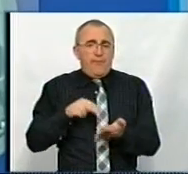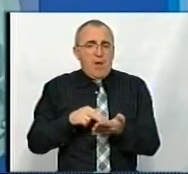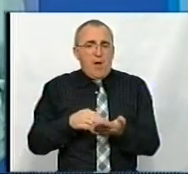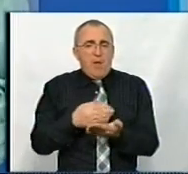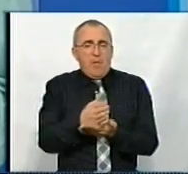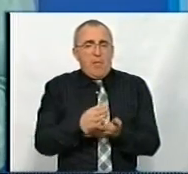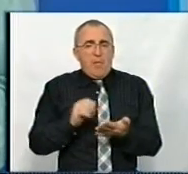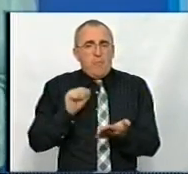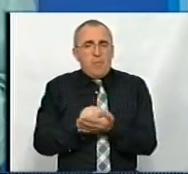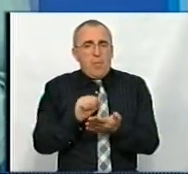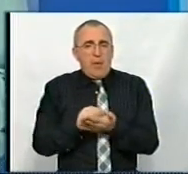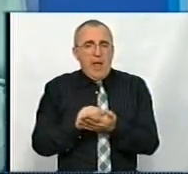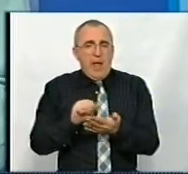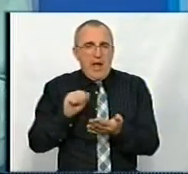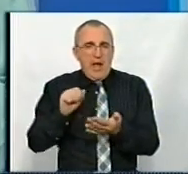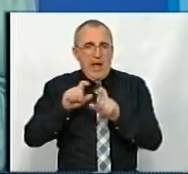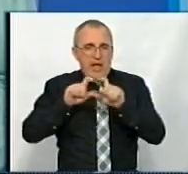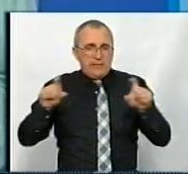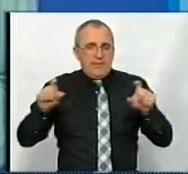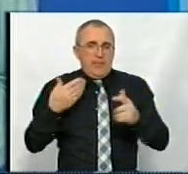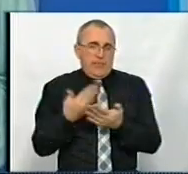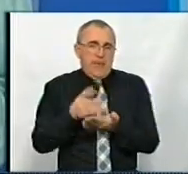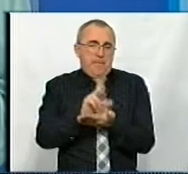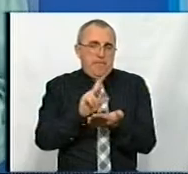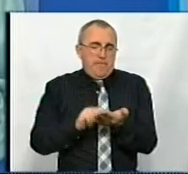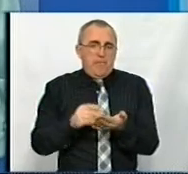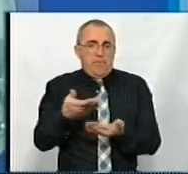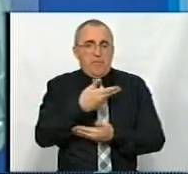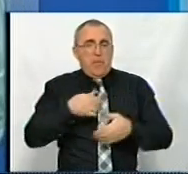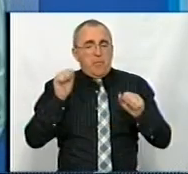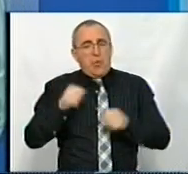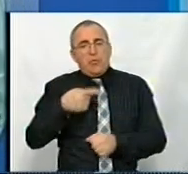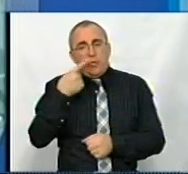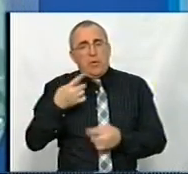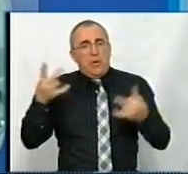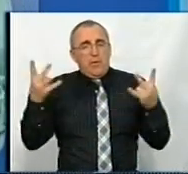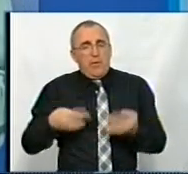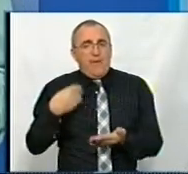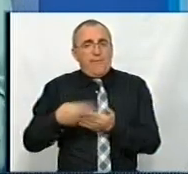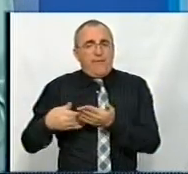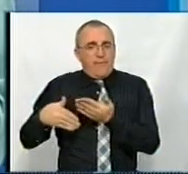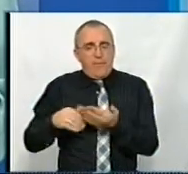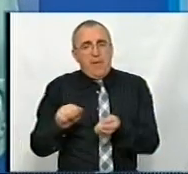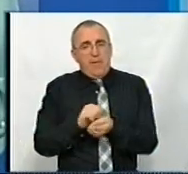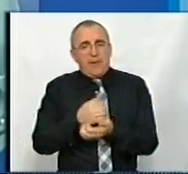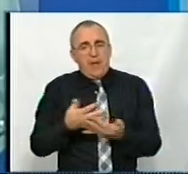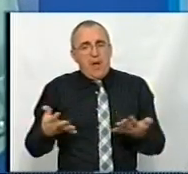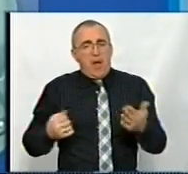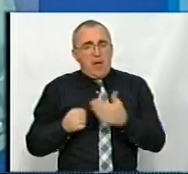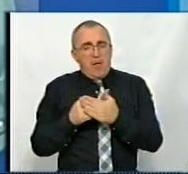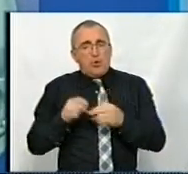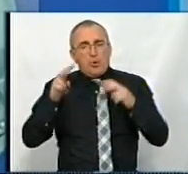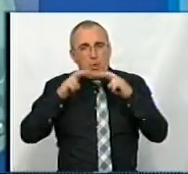публікаційного агентства. Це як приклад. Так само ми можемо говорити про необхідність фінансувати матеріальну базу для